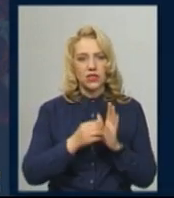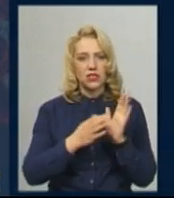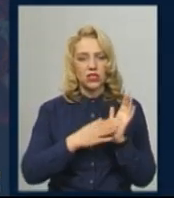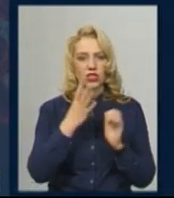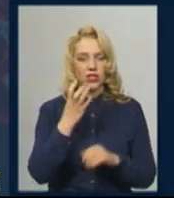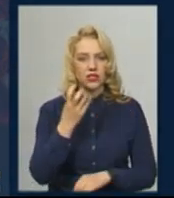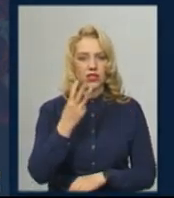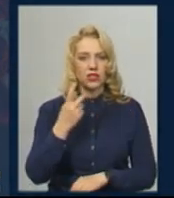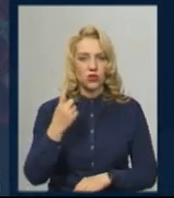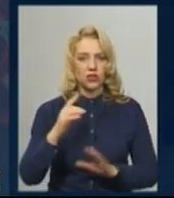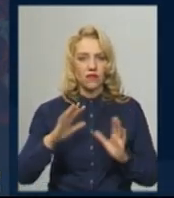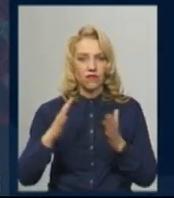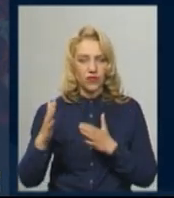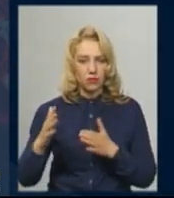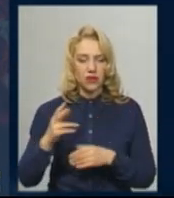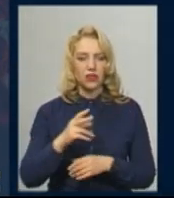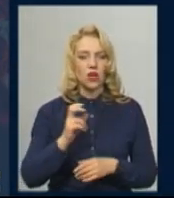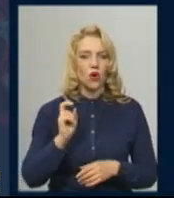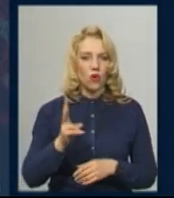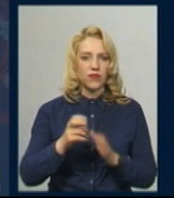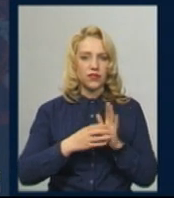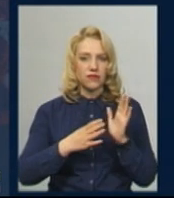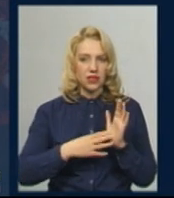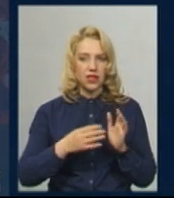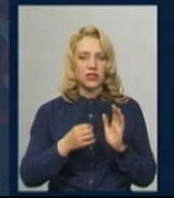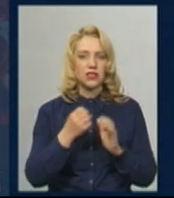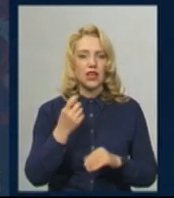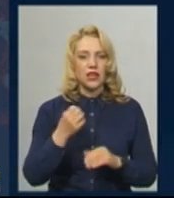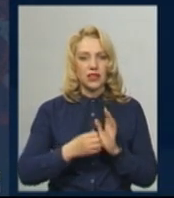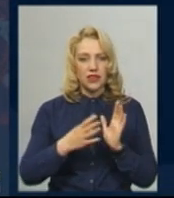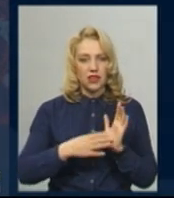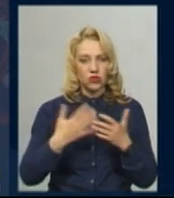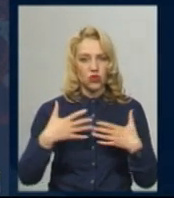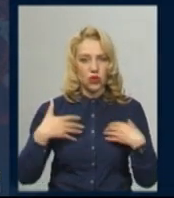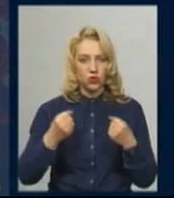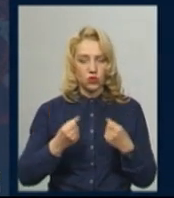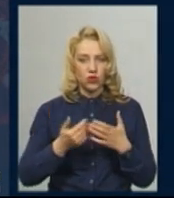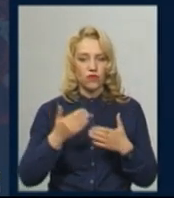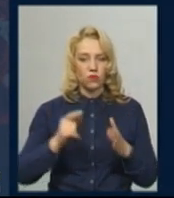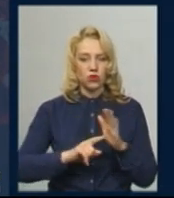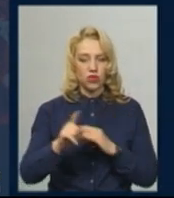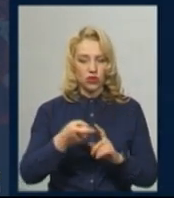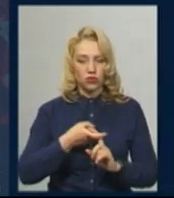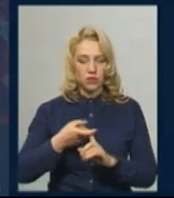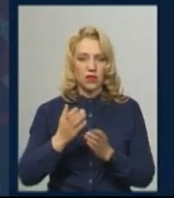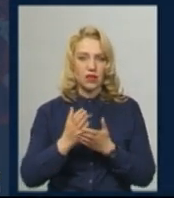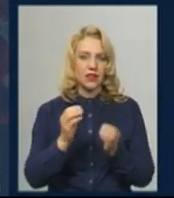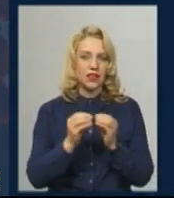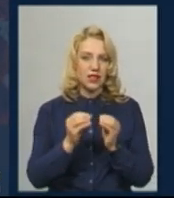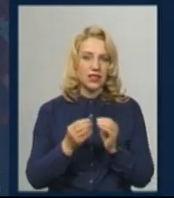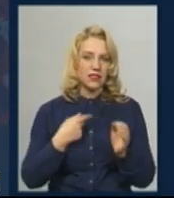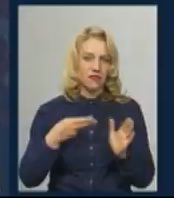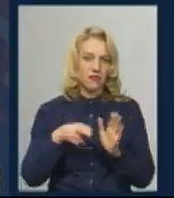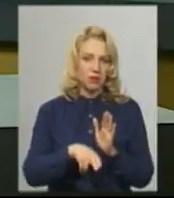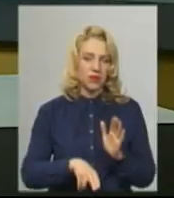випадок на COVID-19. З них 211 осіб одужало. Від початку пандемії маємо 10 летальних випадків.